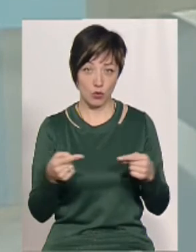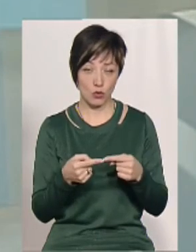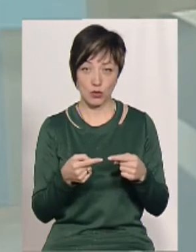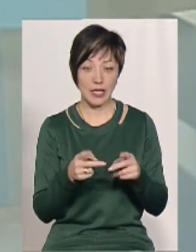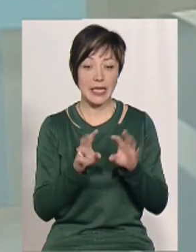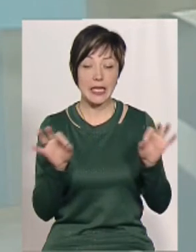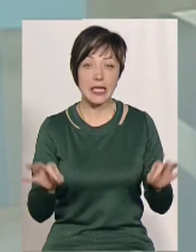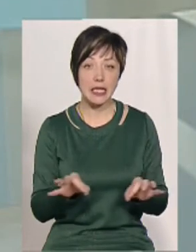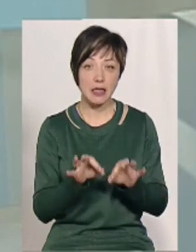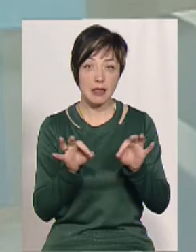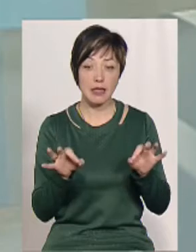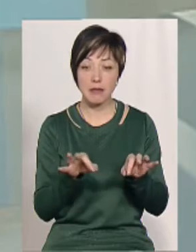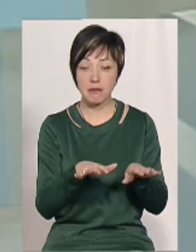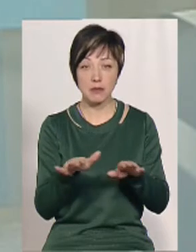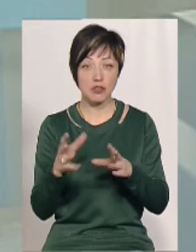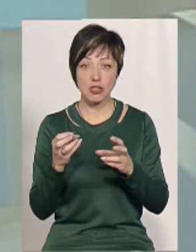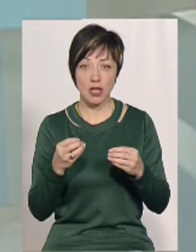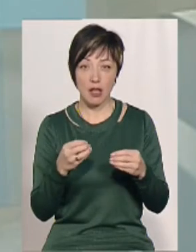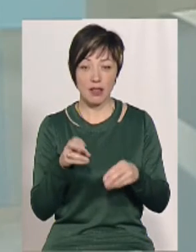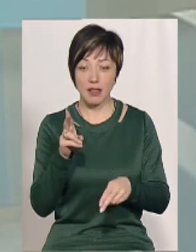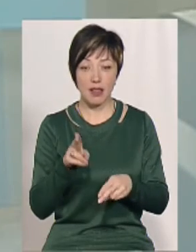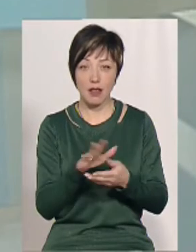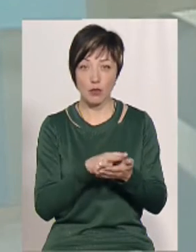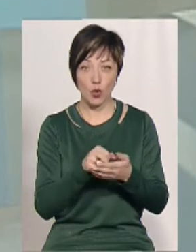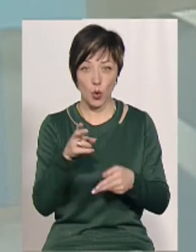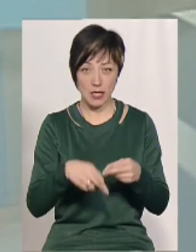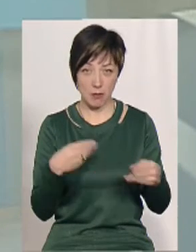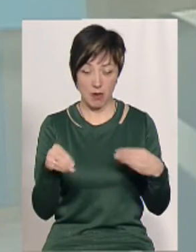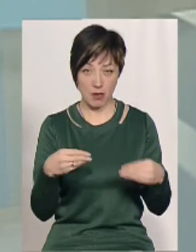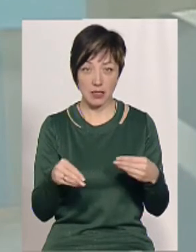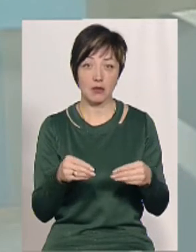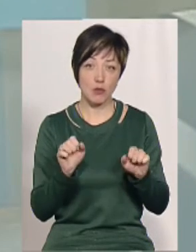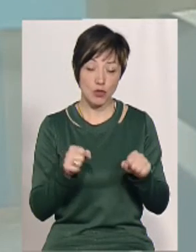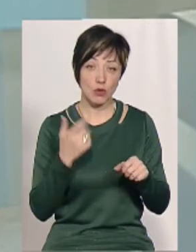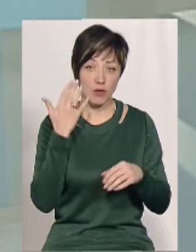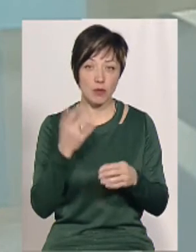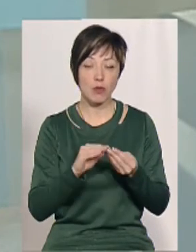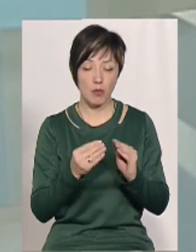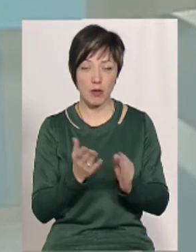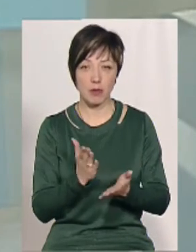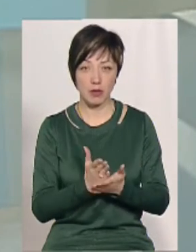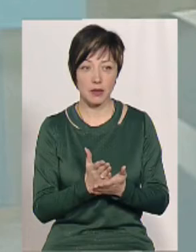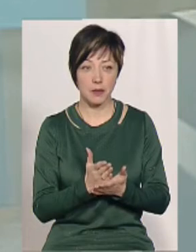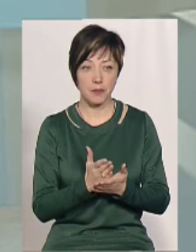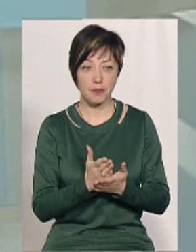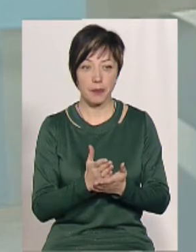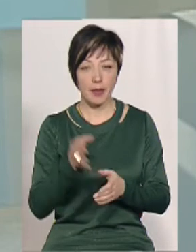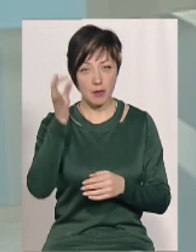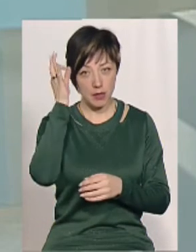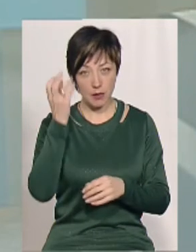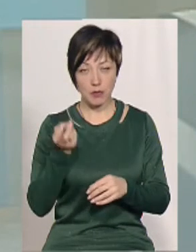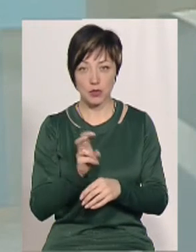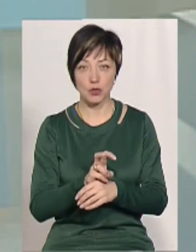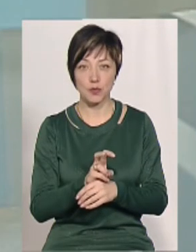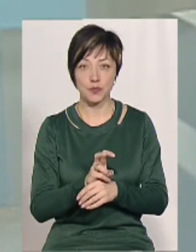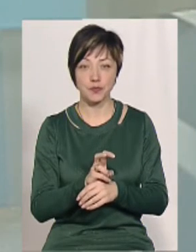тому що нікде він ще не розложився до цих пір. Тобто можна там якось уявляти, то є проблема. Я пам'ятаю, я